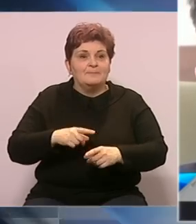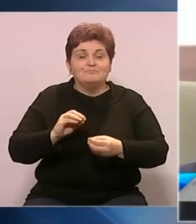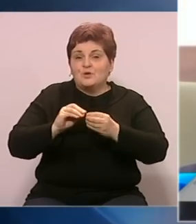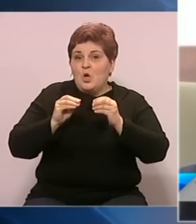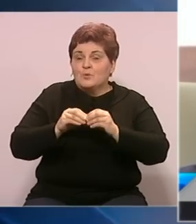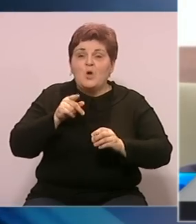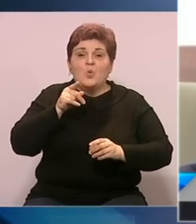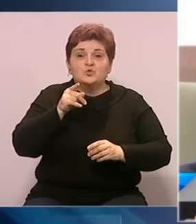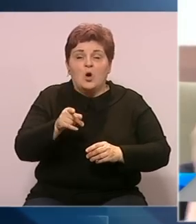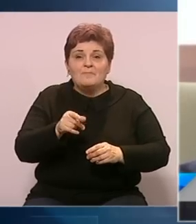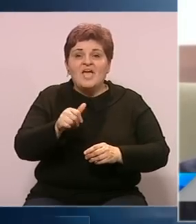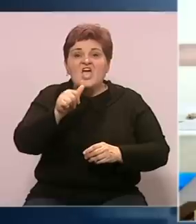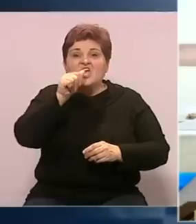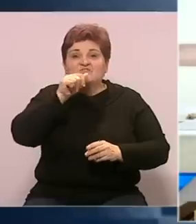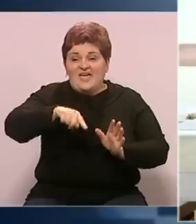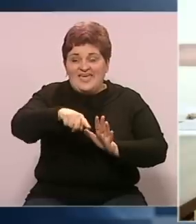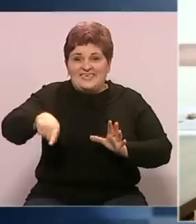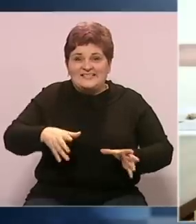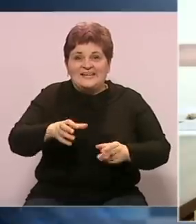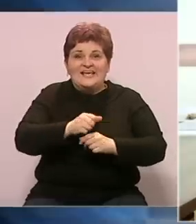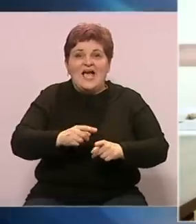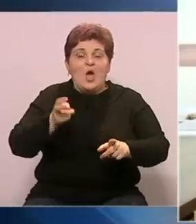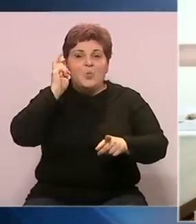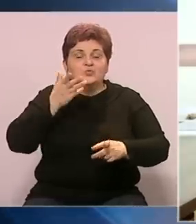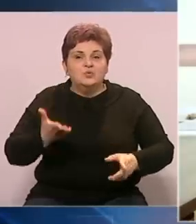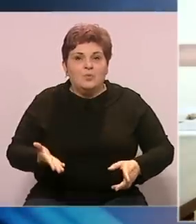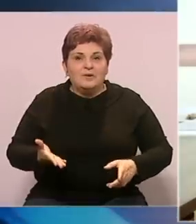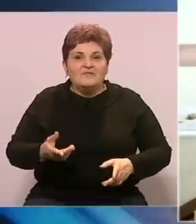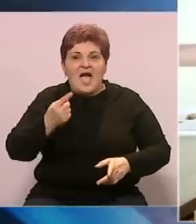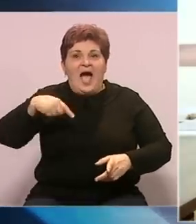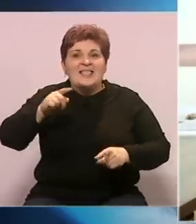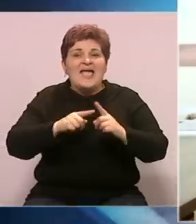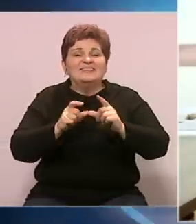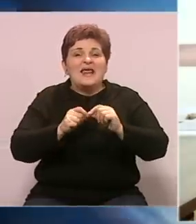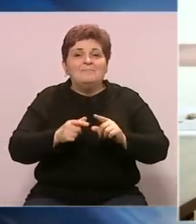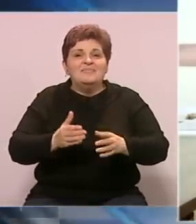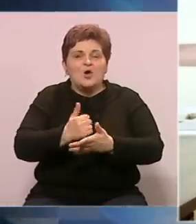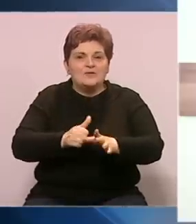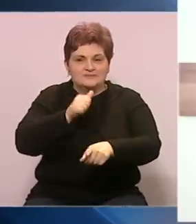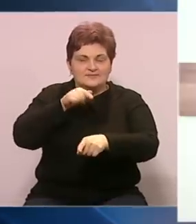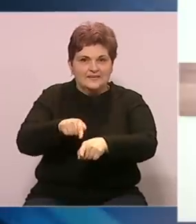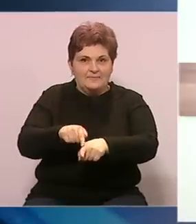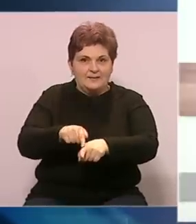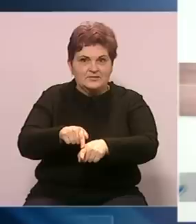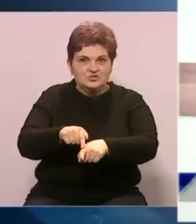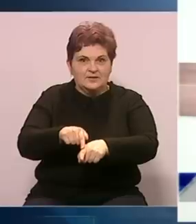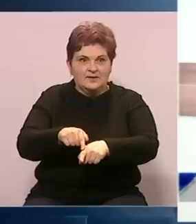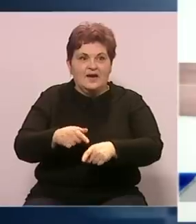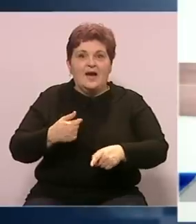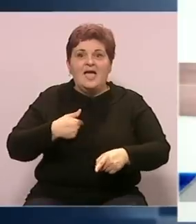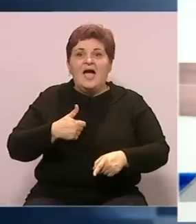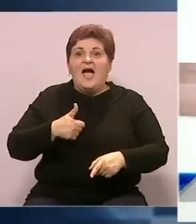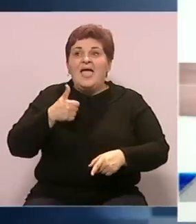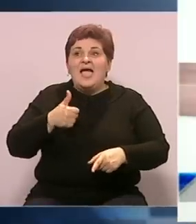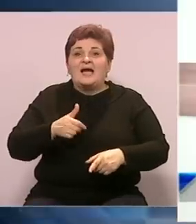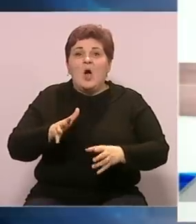također u tome navode što voda iz jezera završavaju Dubrovniku, a stanovnici Trebinja je koriste za piće. Mislim da mi kao jedna malo